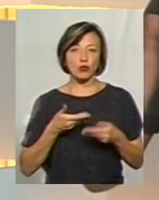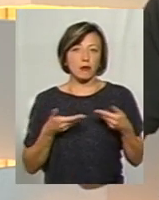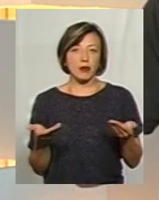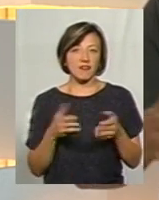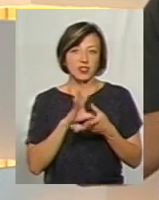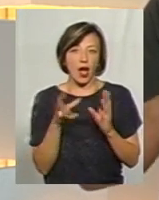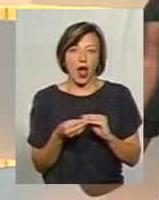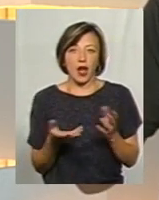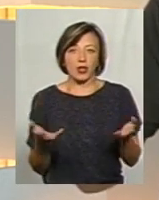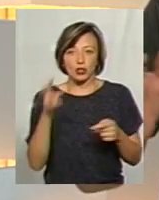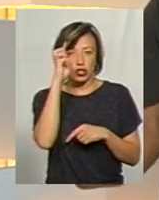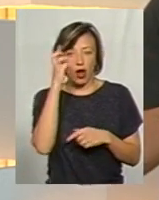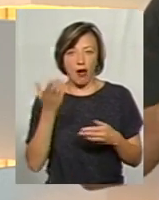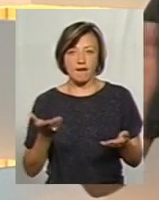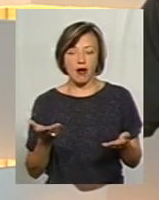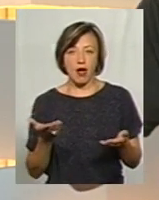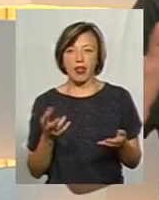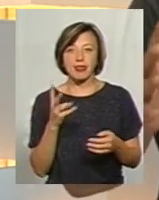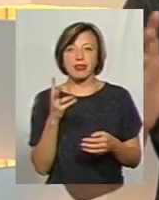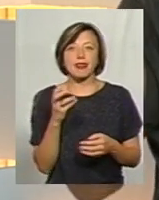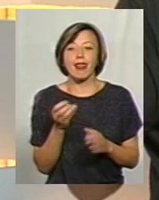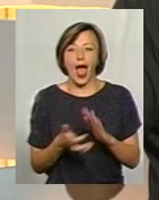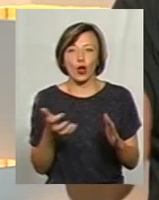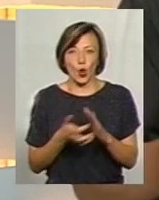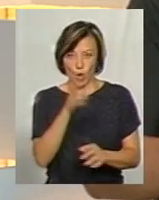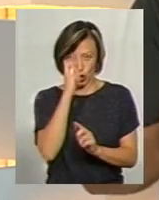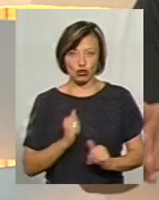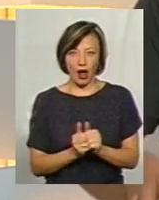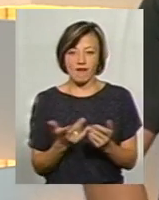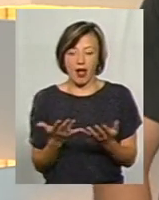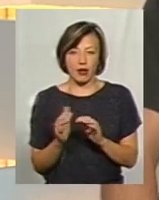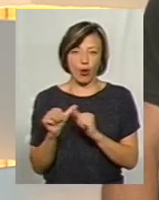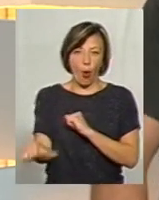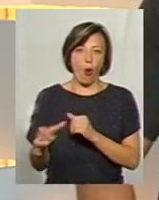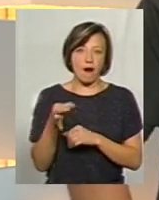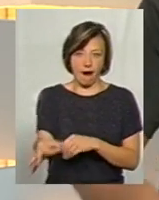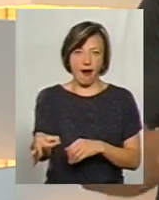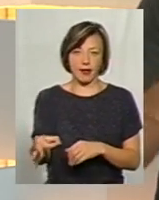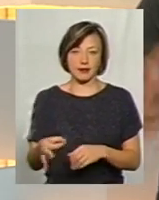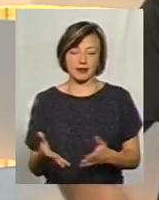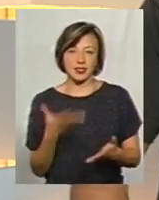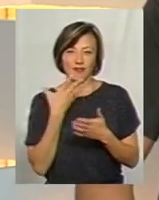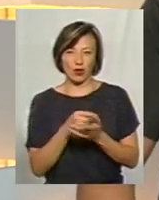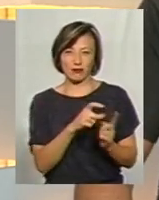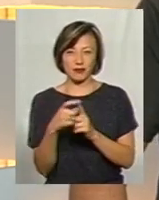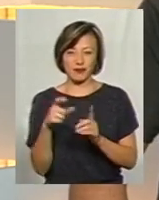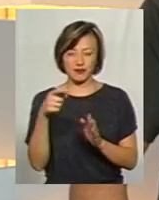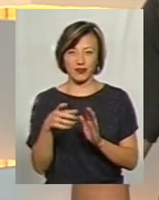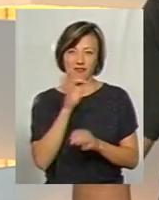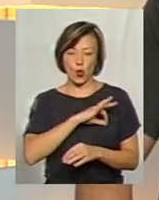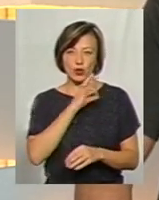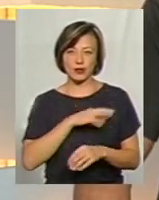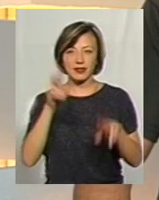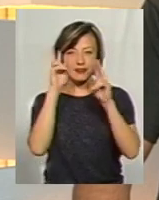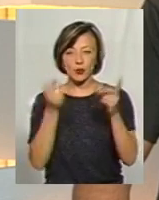взагалі держава не до держави, а якась окрайна. Вони свою семантку черпають в